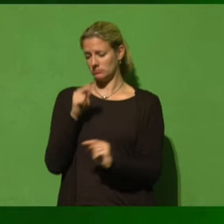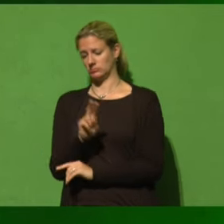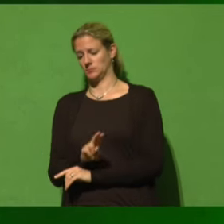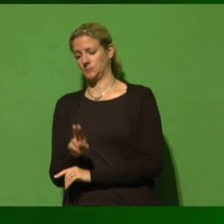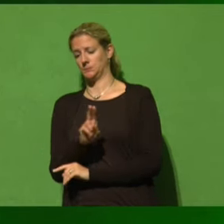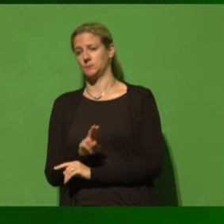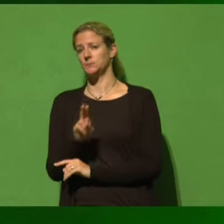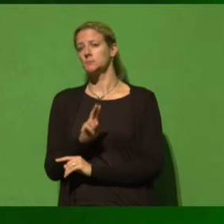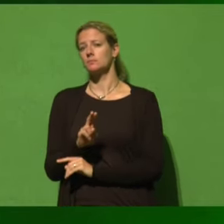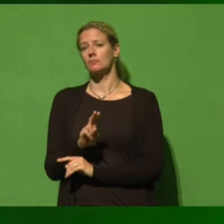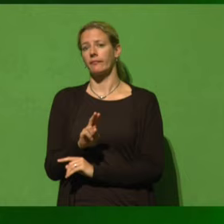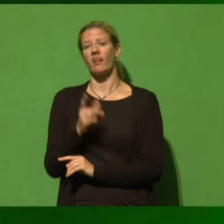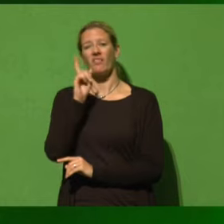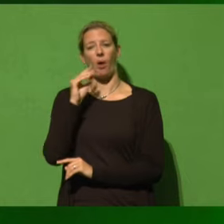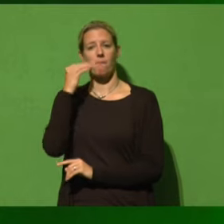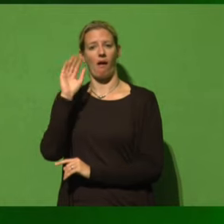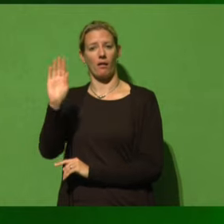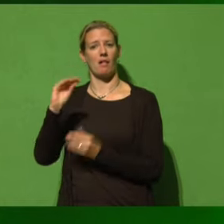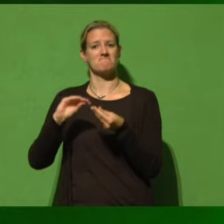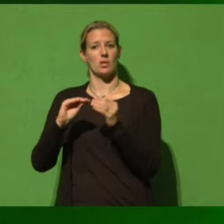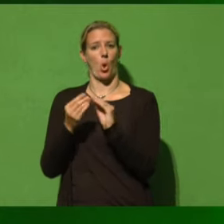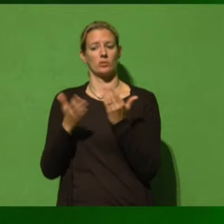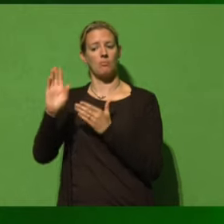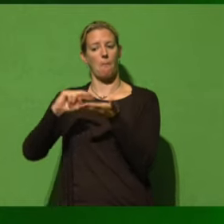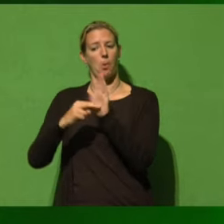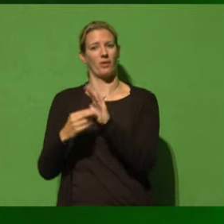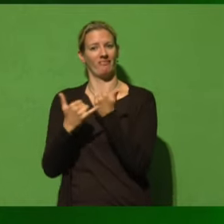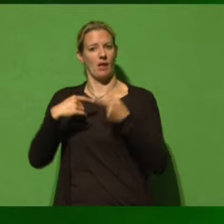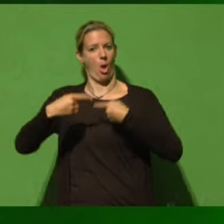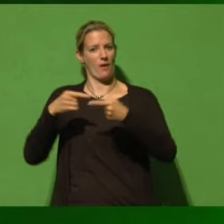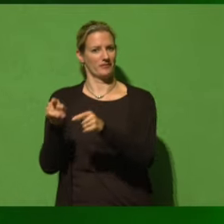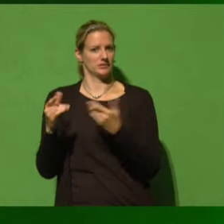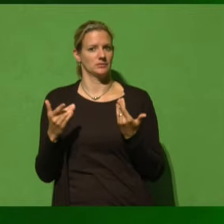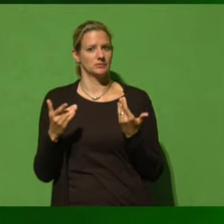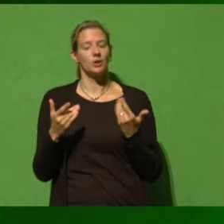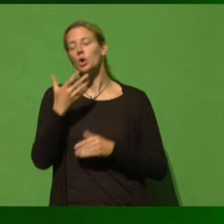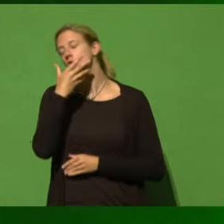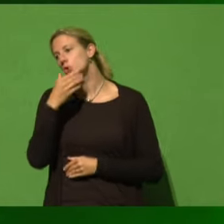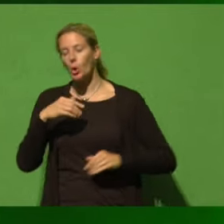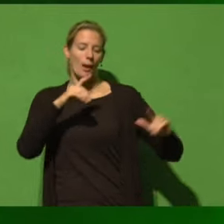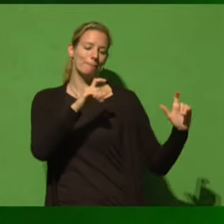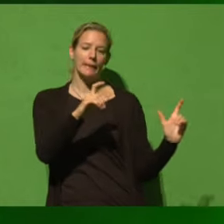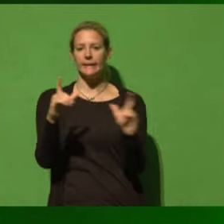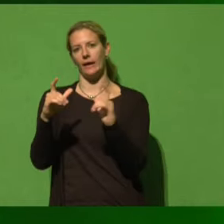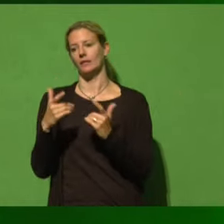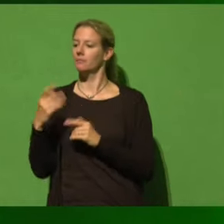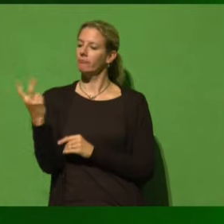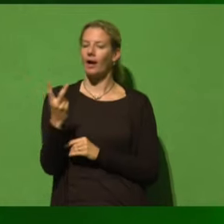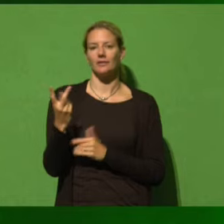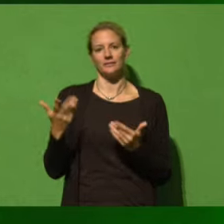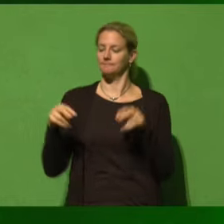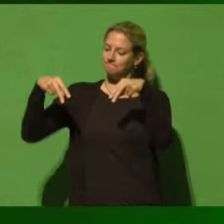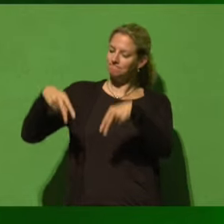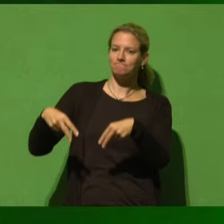eigentlich funktioniert, wie Frau Merkel Politik macht. Wir werden wieder sehen, wunderschöne Bilder mit Barack Obama, wir werden